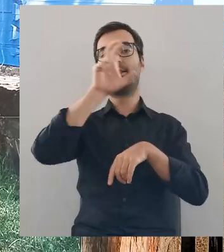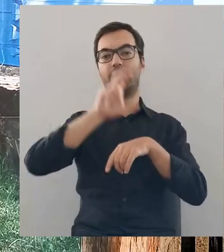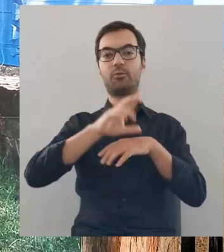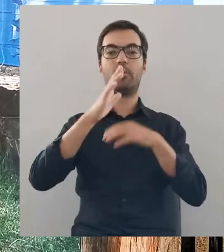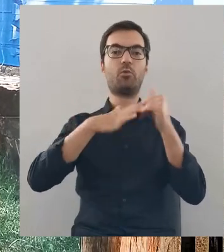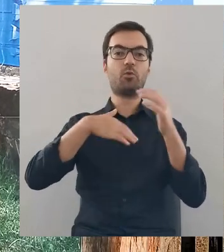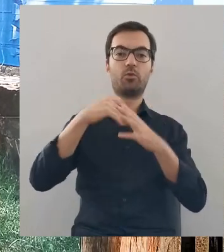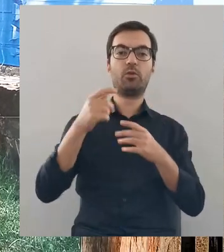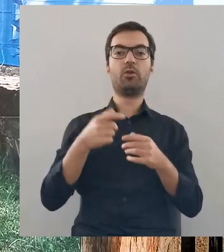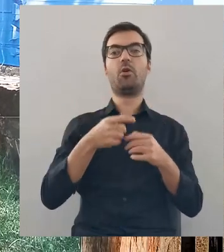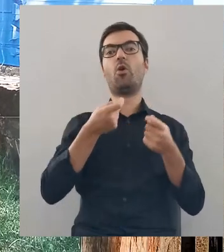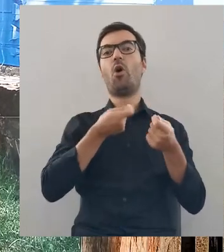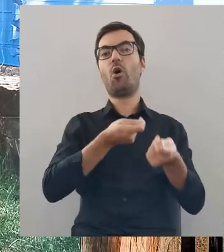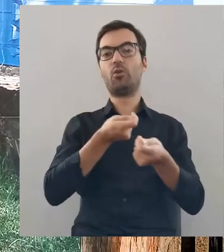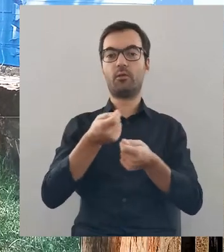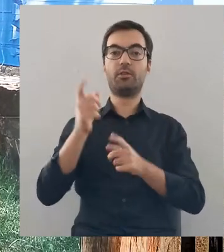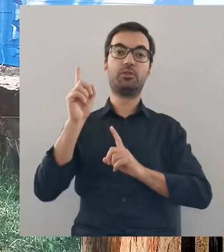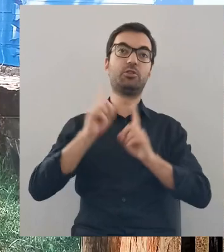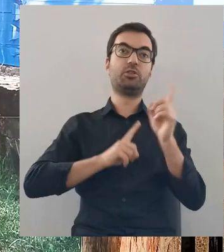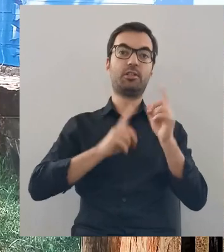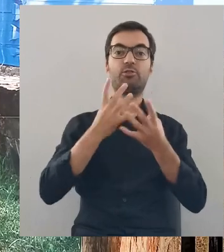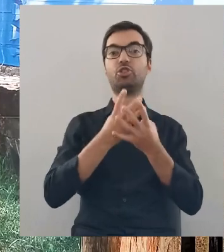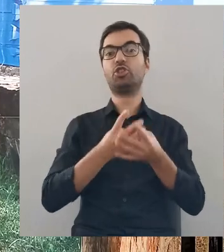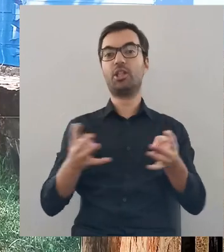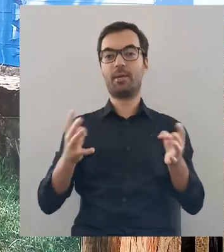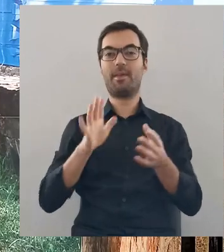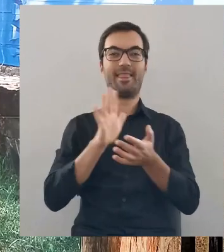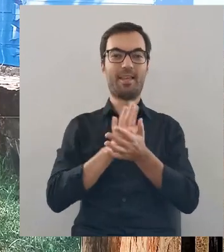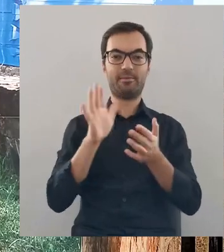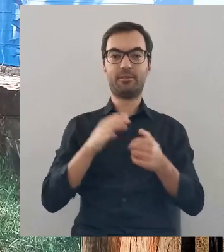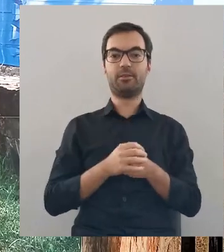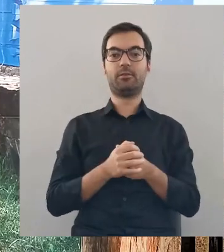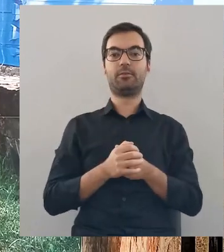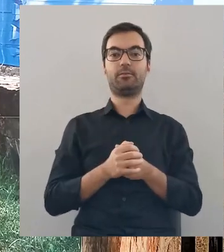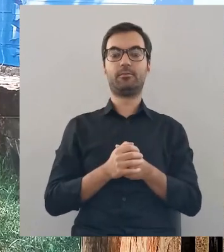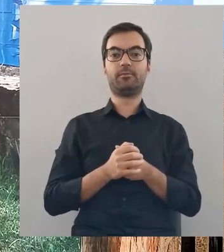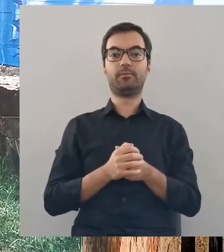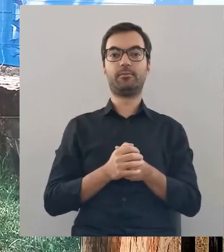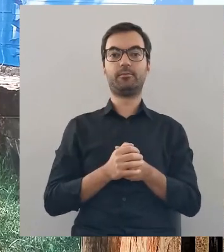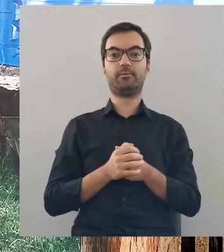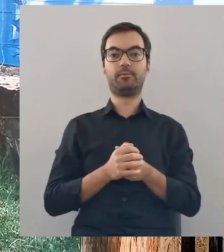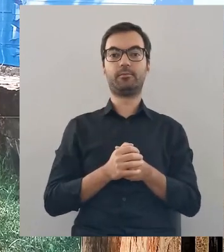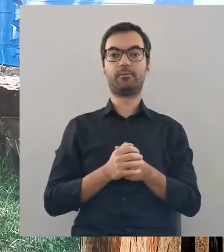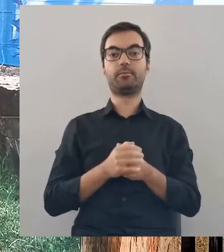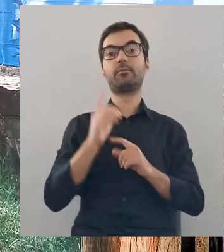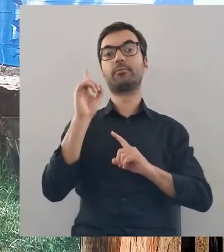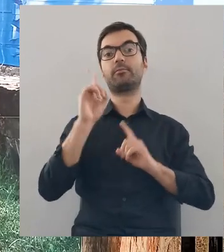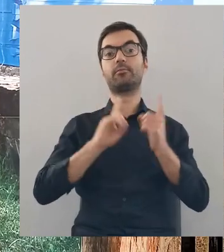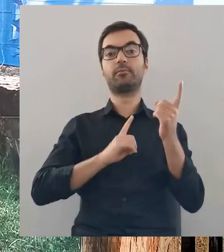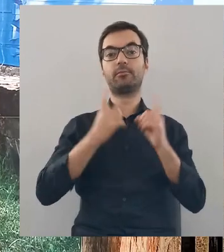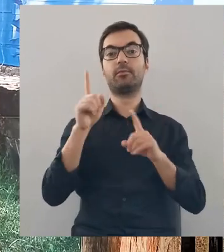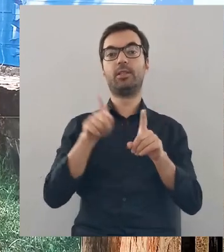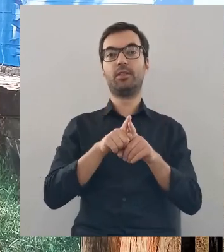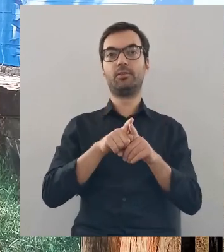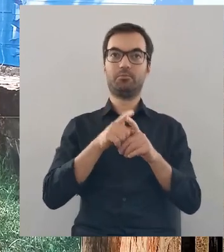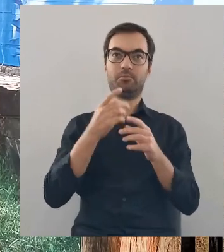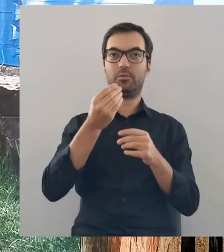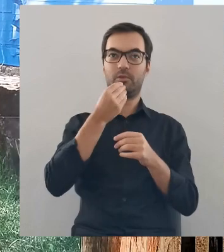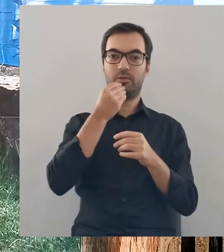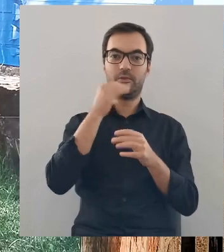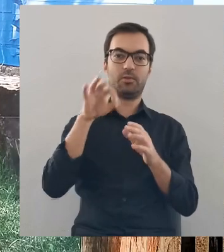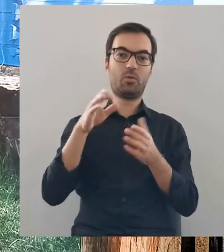architektury, upraw, czasami rodzaju ziemi, a niekiedy również